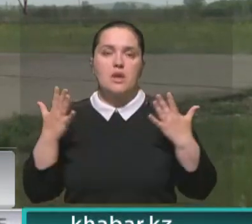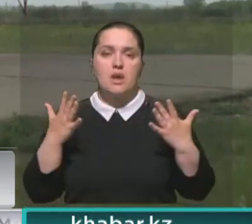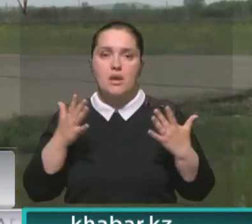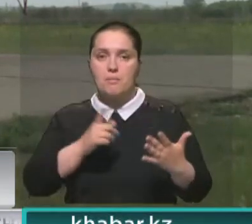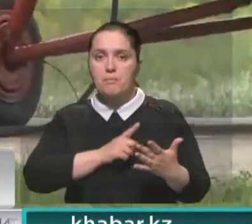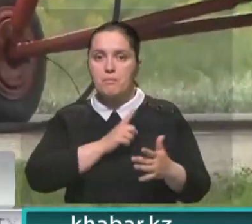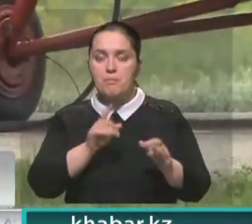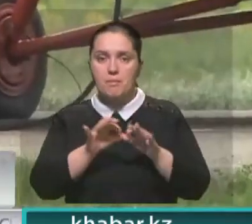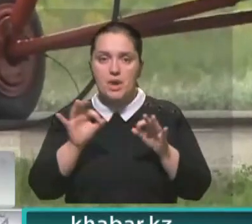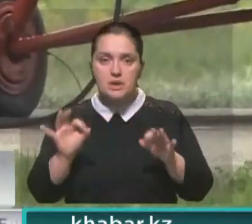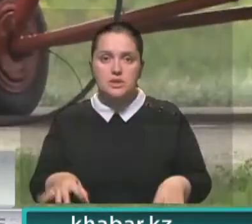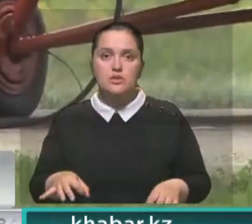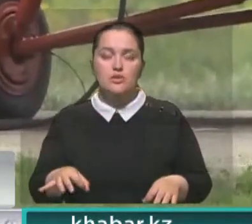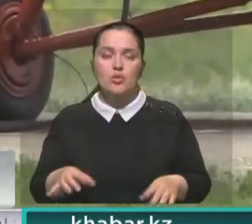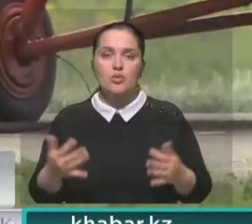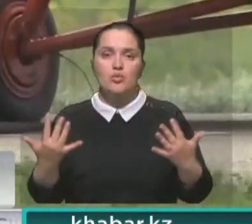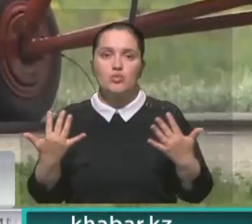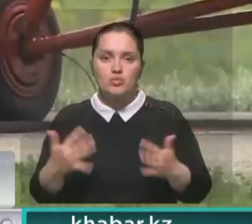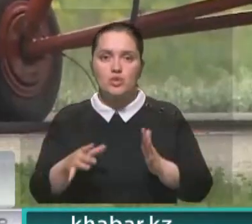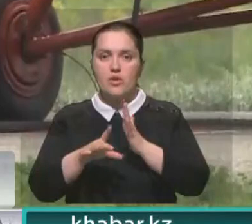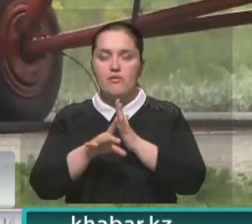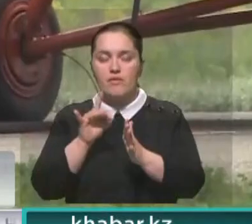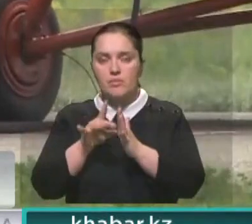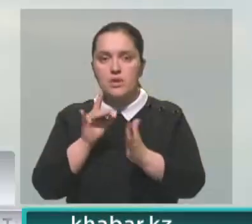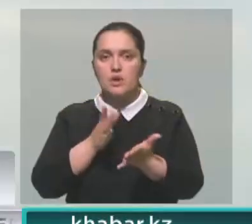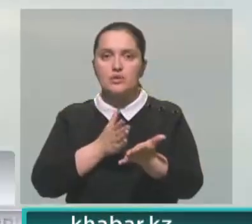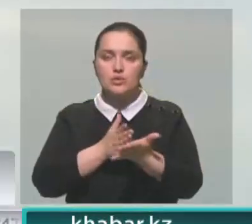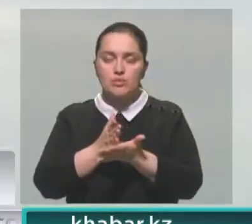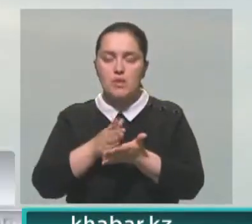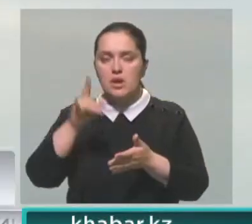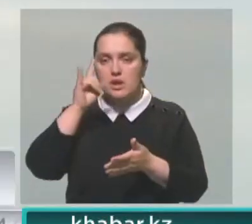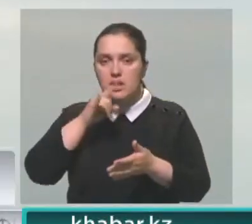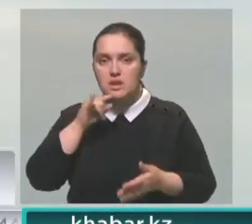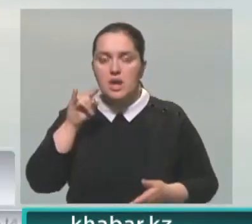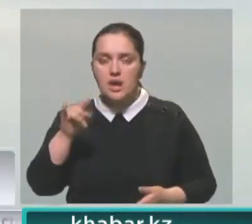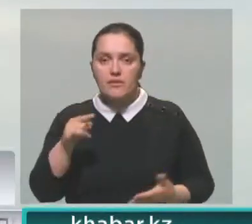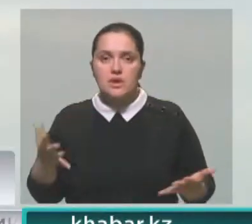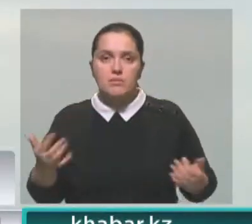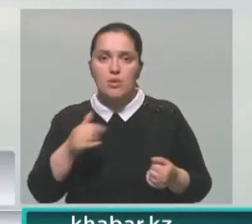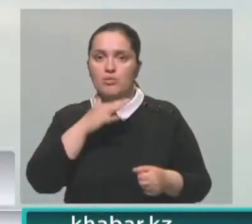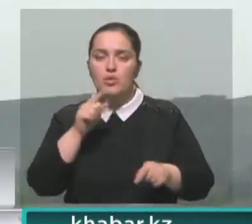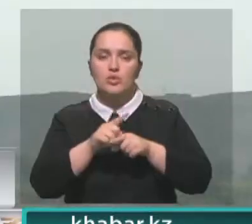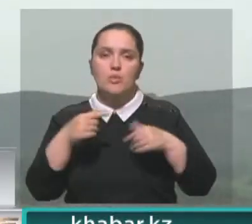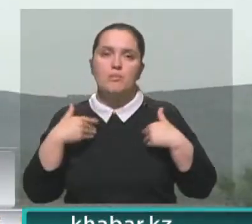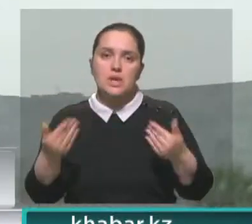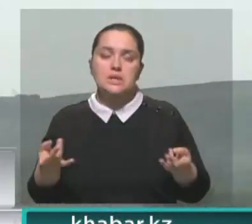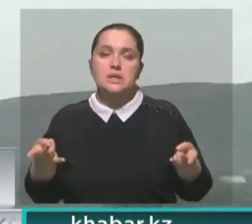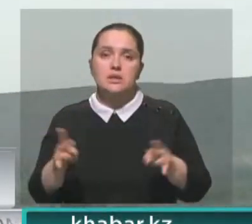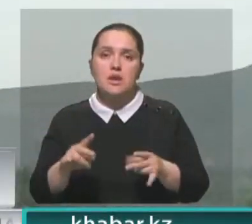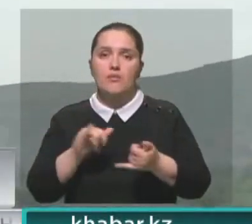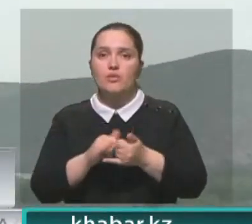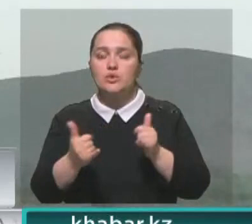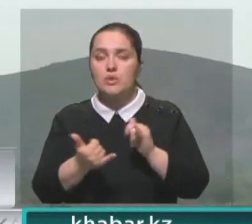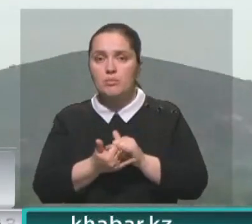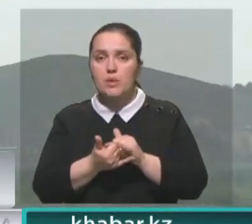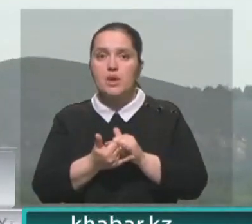опытных пилотов, эти ребята уже выбирают службу в подразделениях Каза Авиаспаса. Многим также предложили остаться и в Усть-Каменогорске.